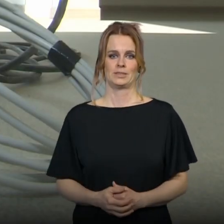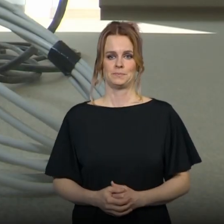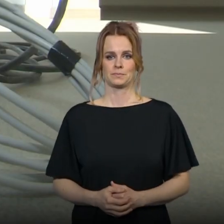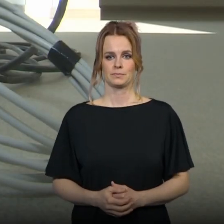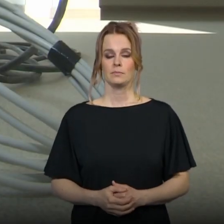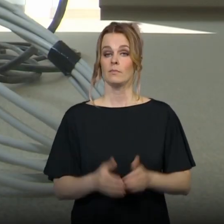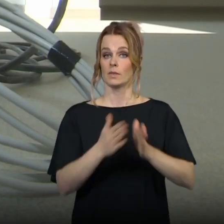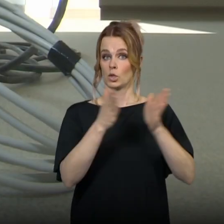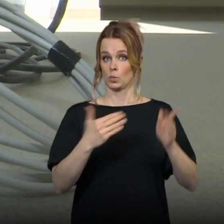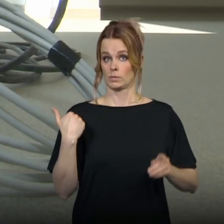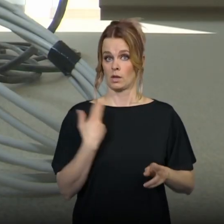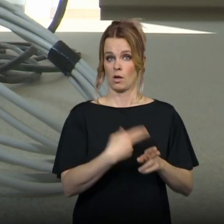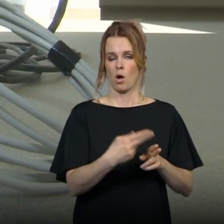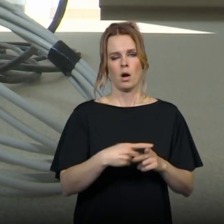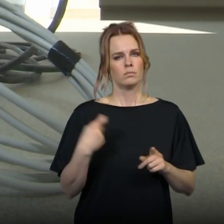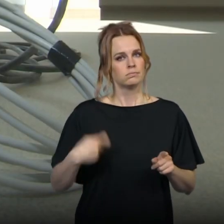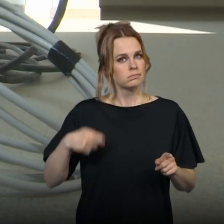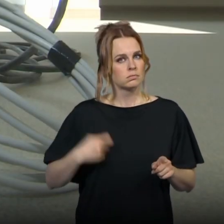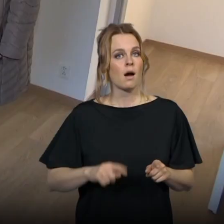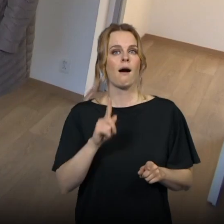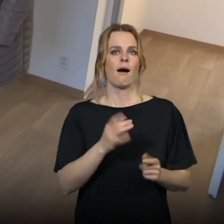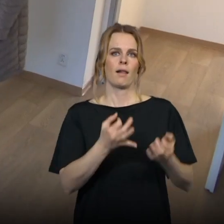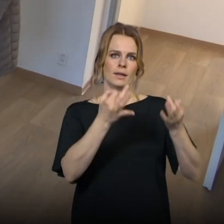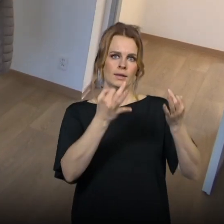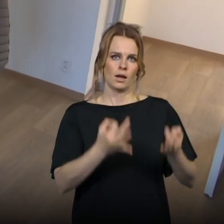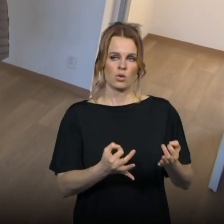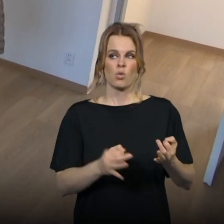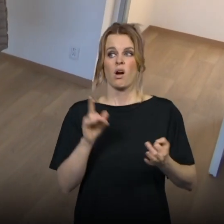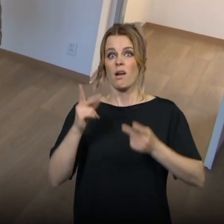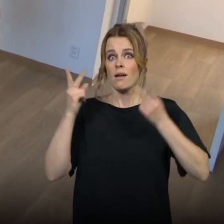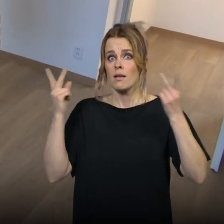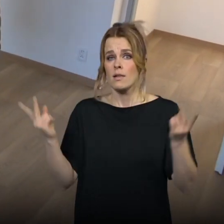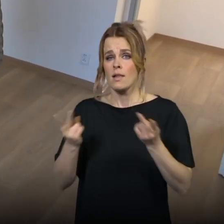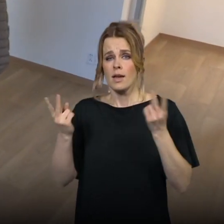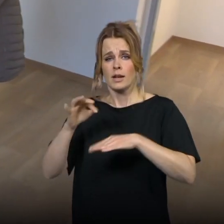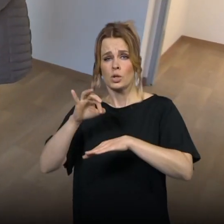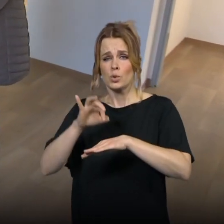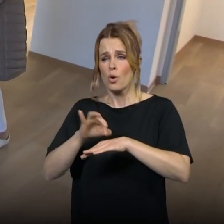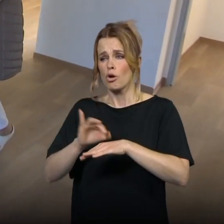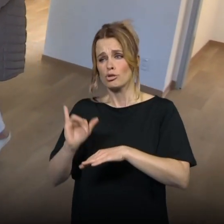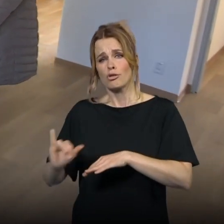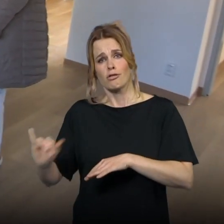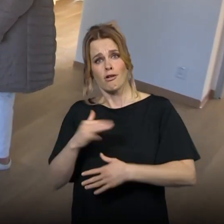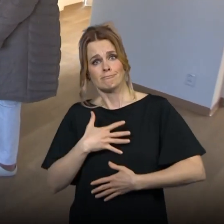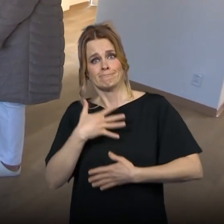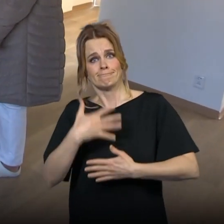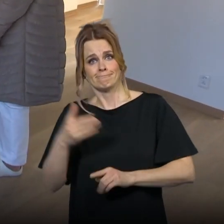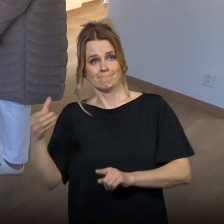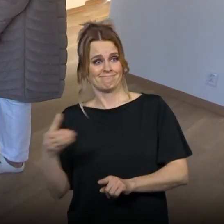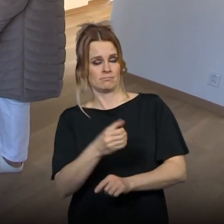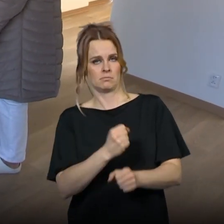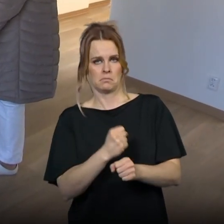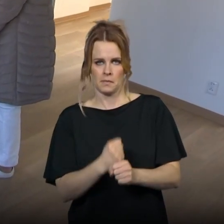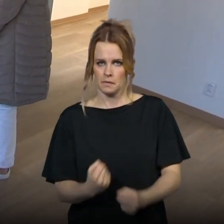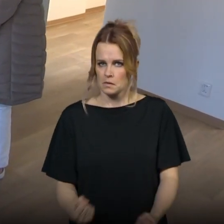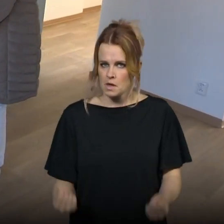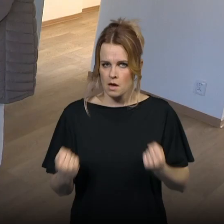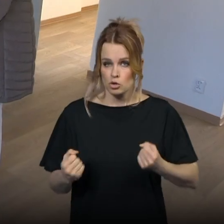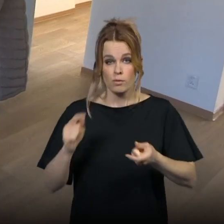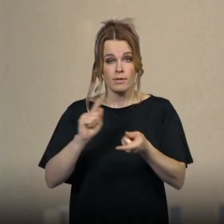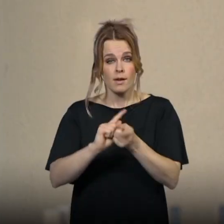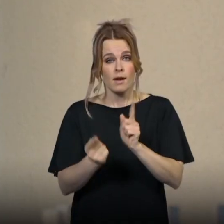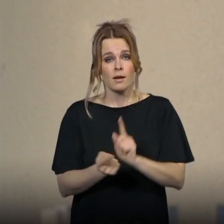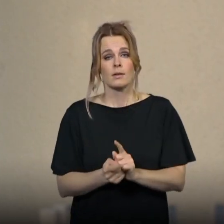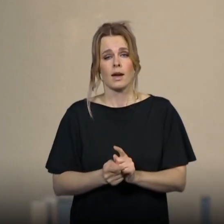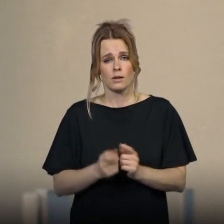bylo sice drahé, ale relativně jednoduché v porovnání s hledáním lékařů, kteří by tu byli ochotni pracovat. V jednávání trvala tři